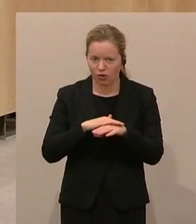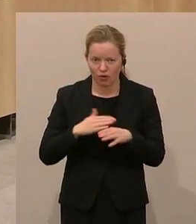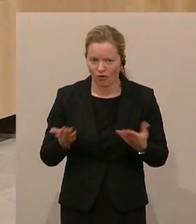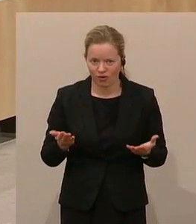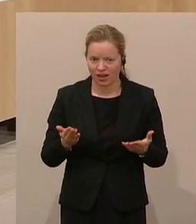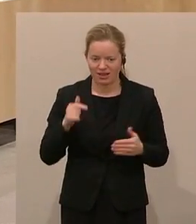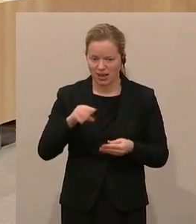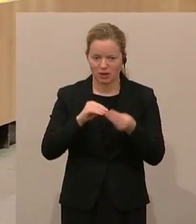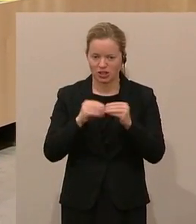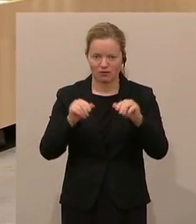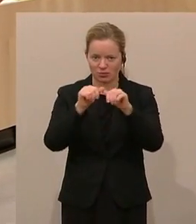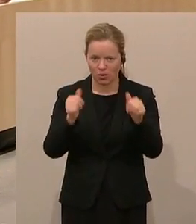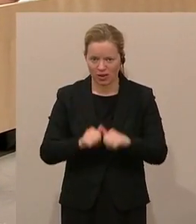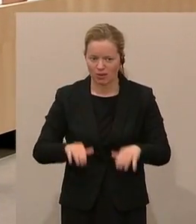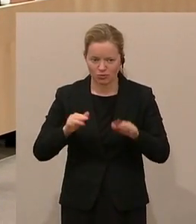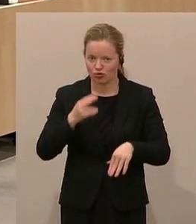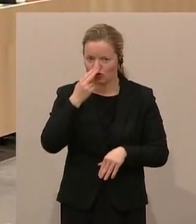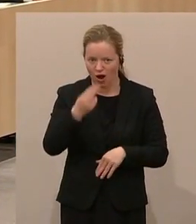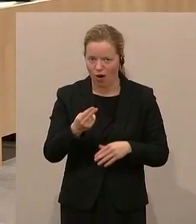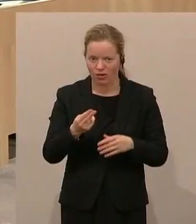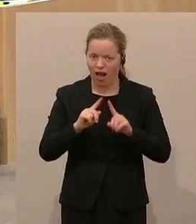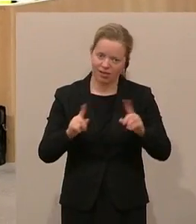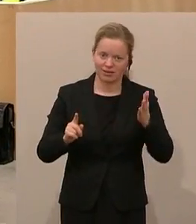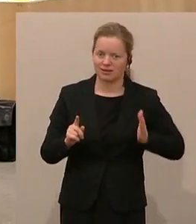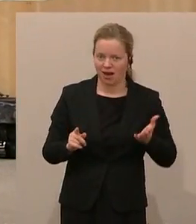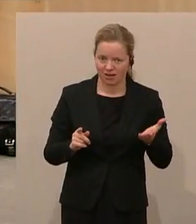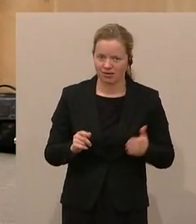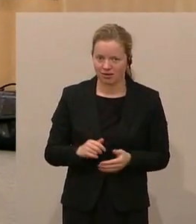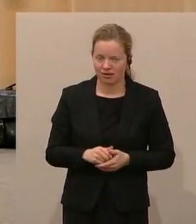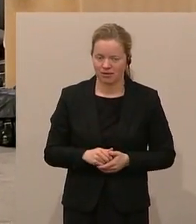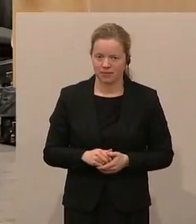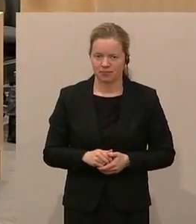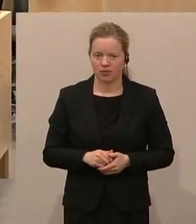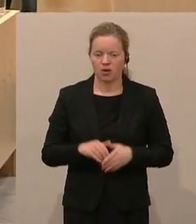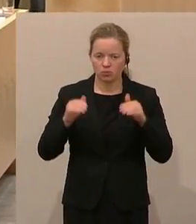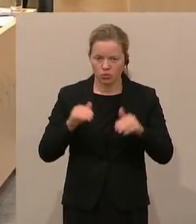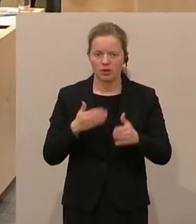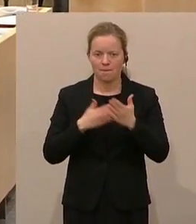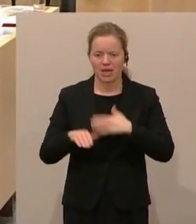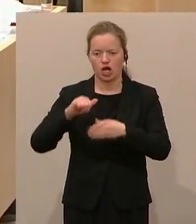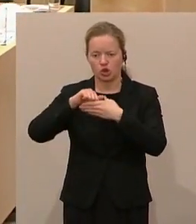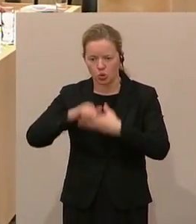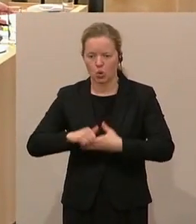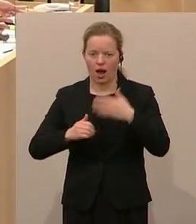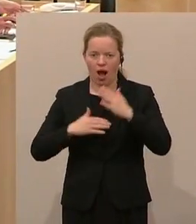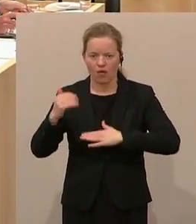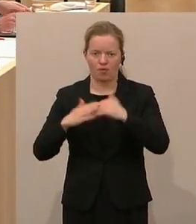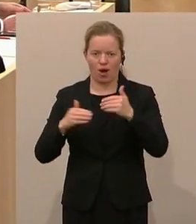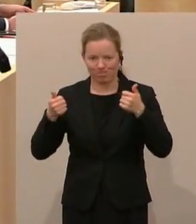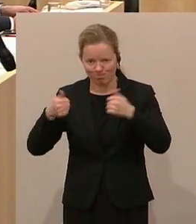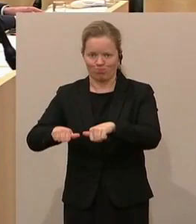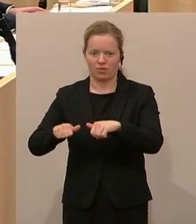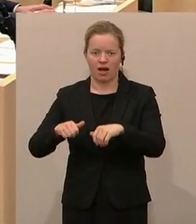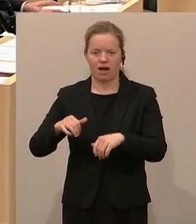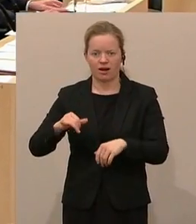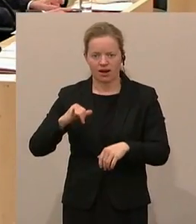diesem Geschäftsmodell zulasten der Patienten. Wir müssen einen Druck auf die Kassen aufbauen, dass die die Versorgung der